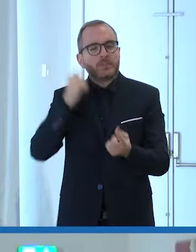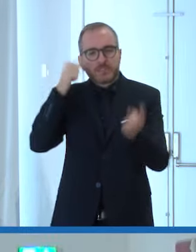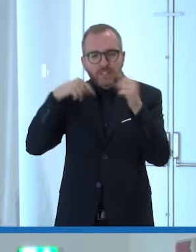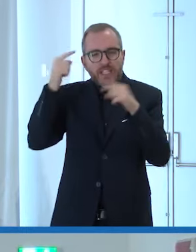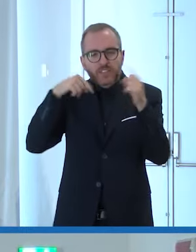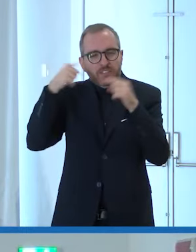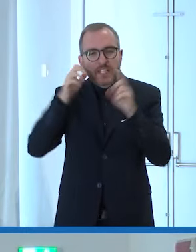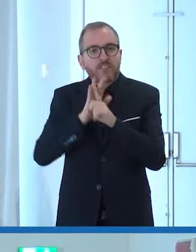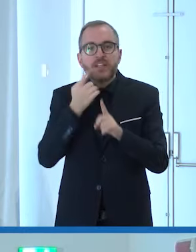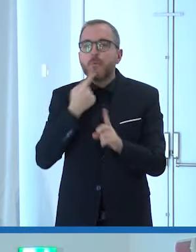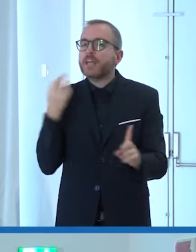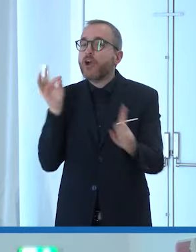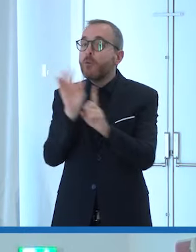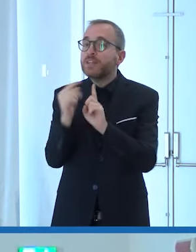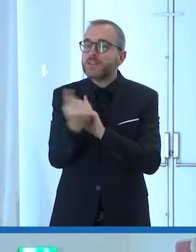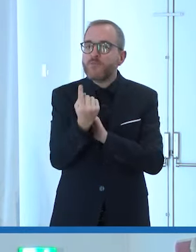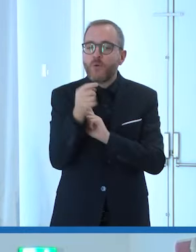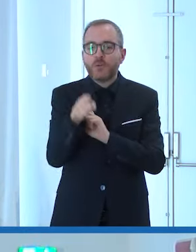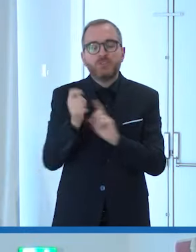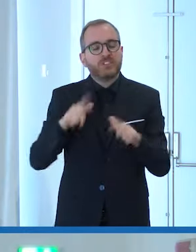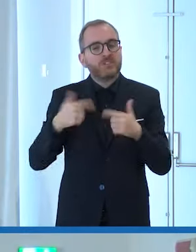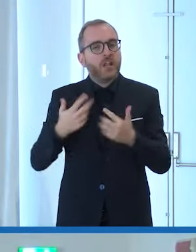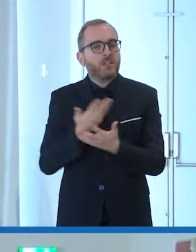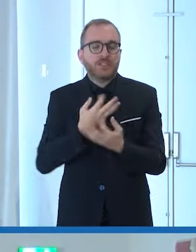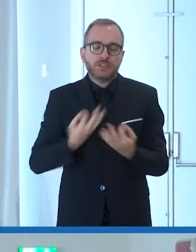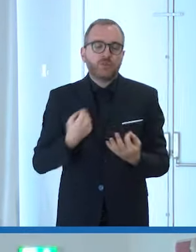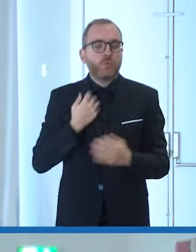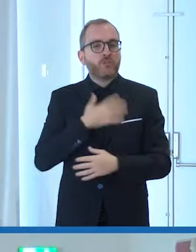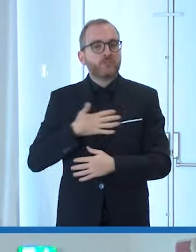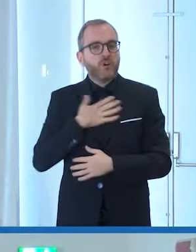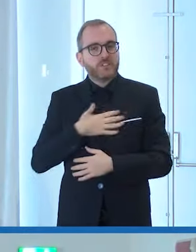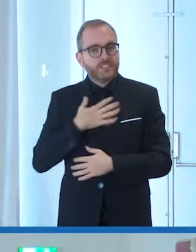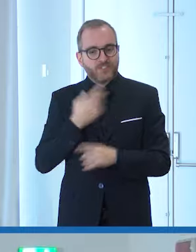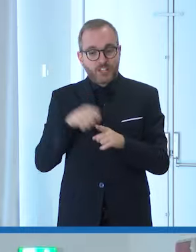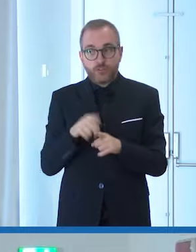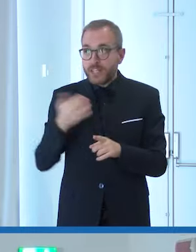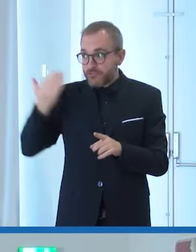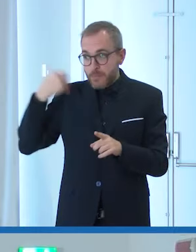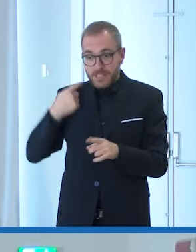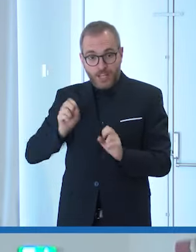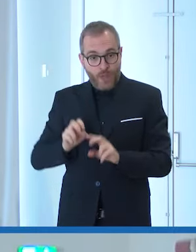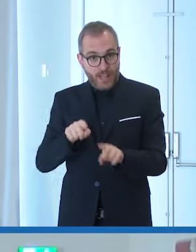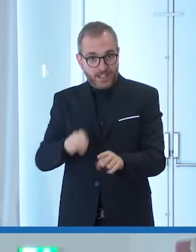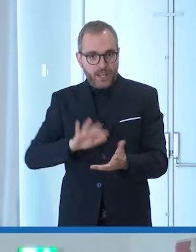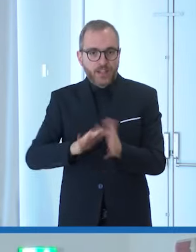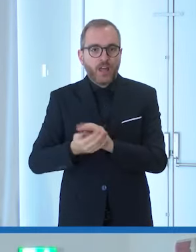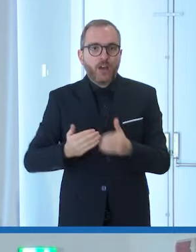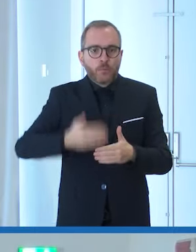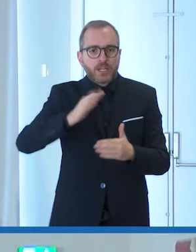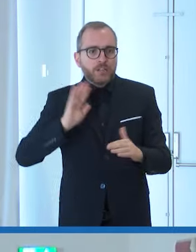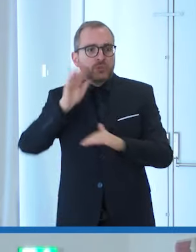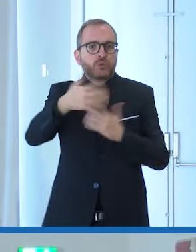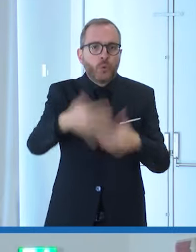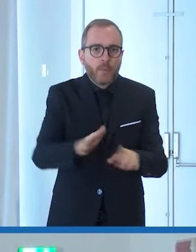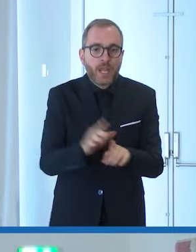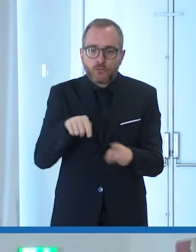scopo, per un obiettivo regalerà le soddisfazioni che già in passato hanno visto questi atleti raggiungere traguardi al di là di